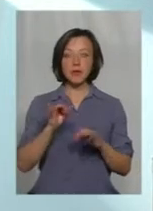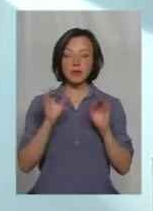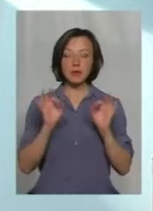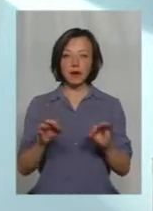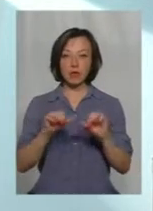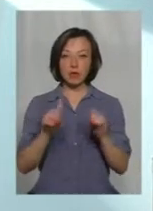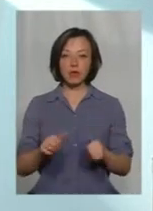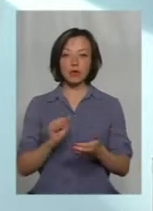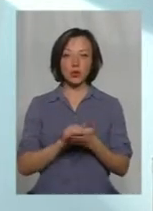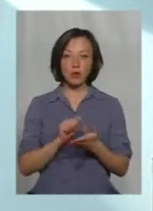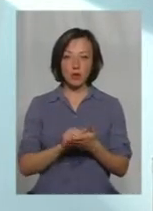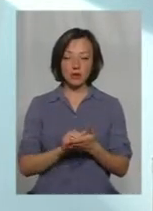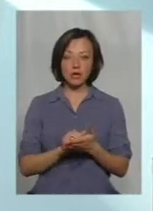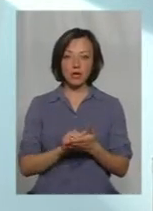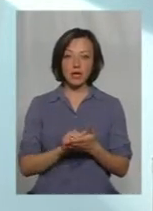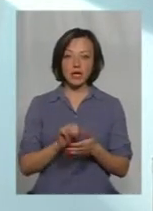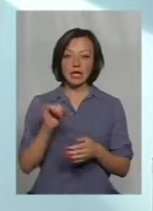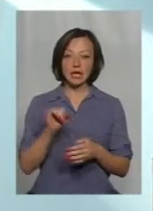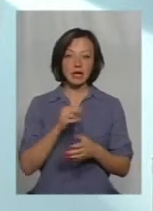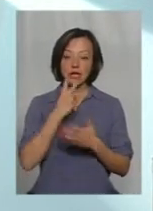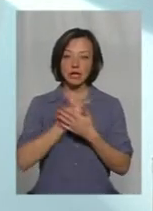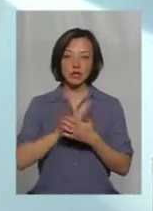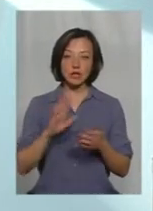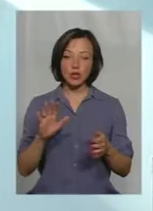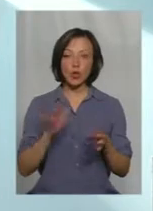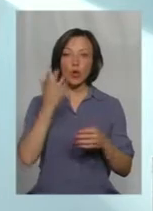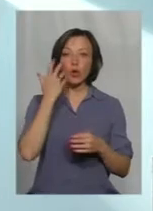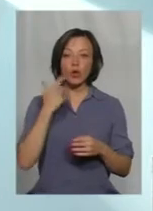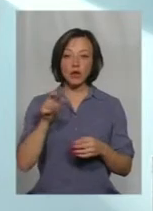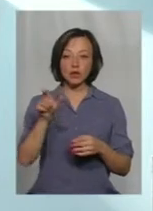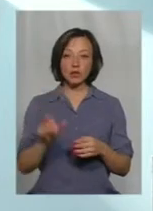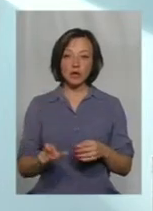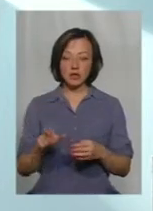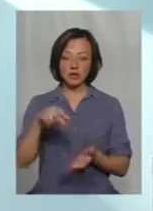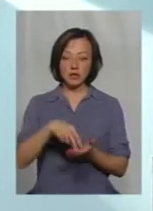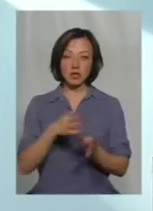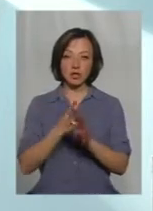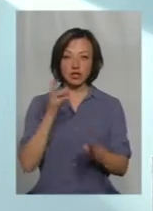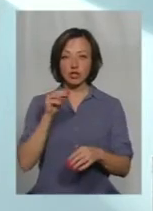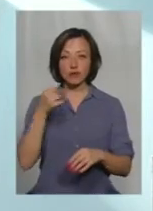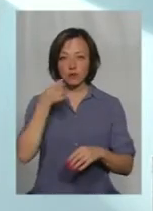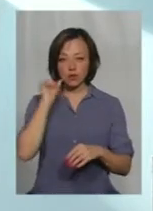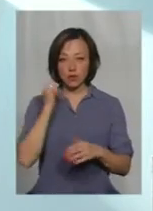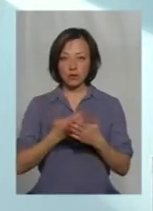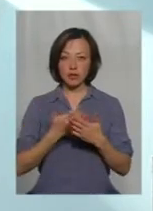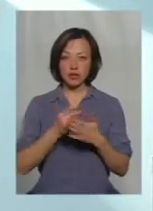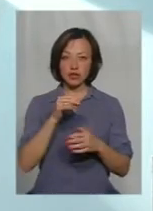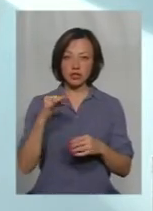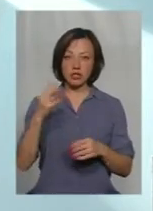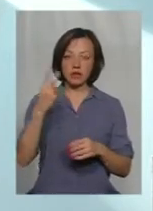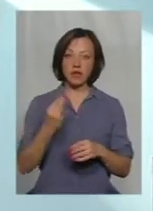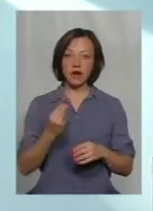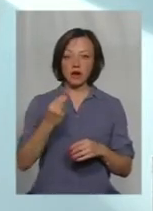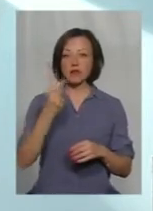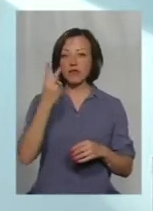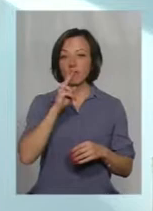оформити документи. Ось. І, незважаючи від того, коли людина стала на чергу, чи це було вчора, прикладу, чи це 2-3